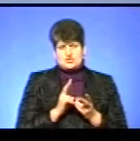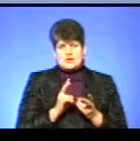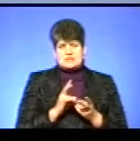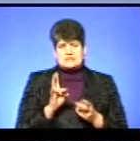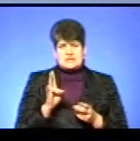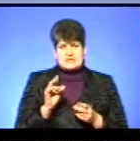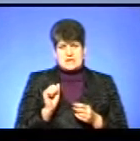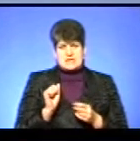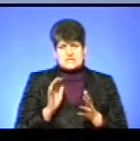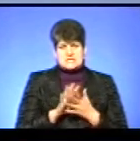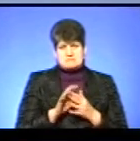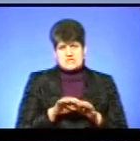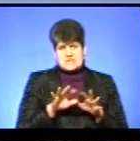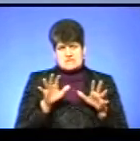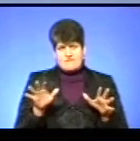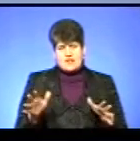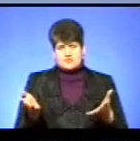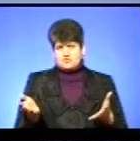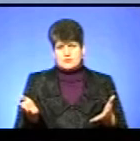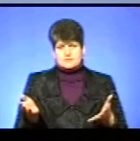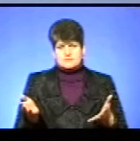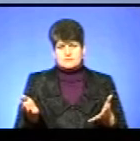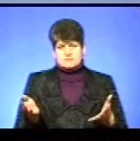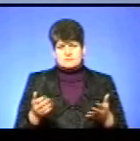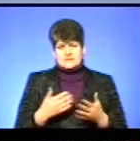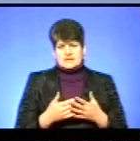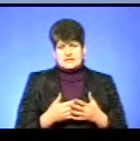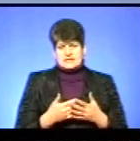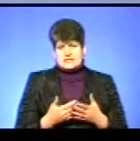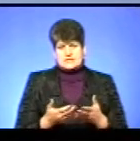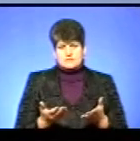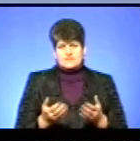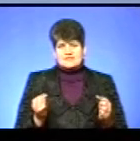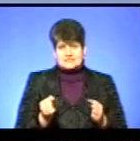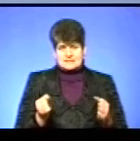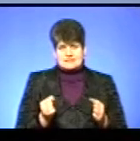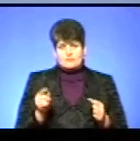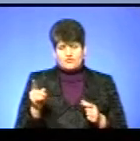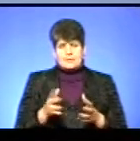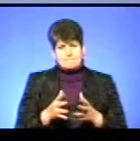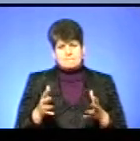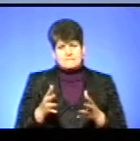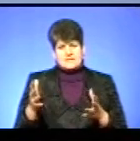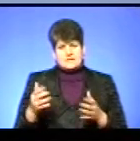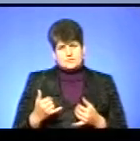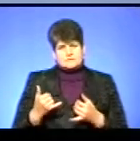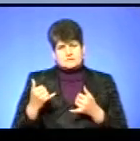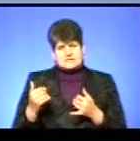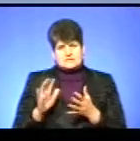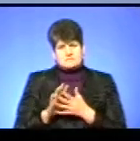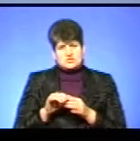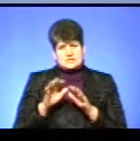сміттєзвалищах. Ніби взимку вони більше віддають перевагу